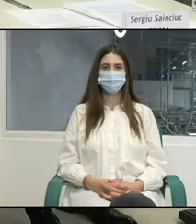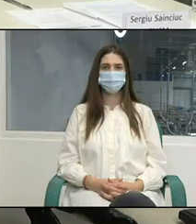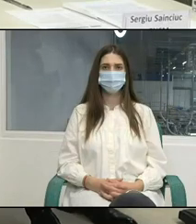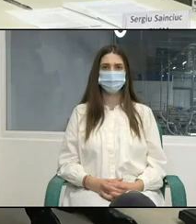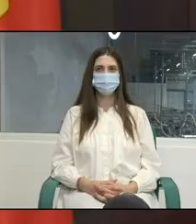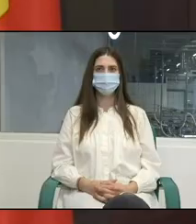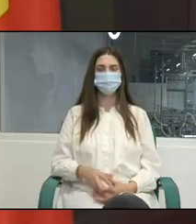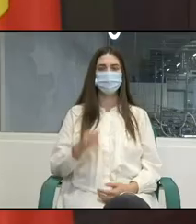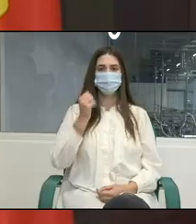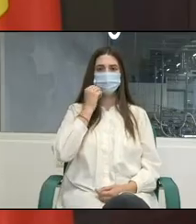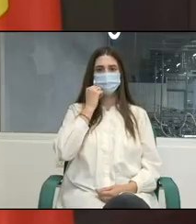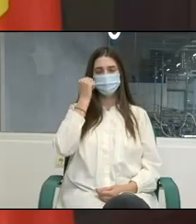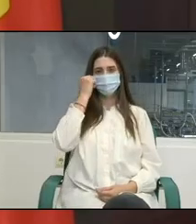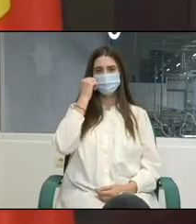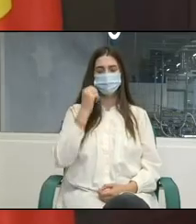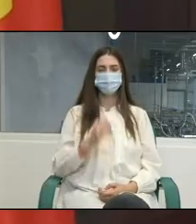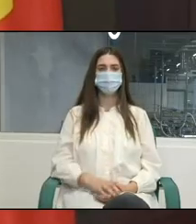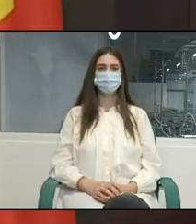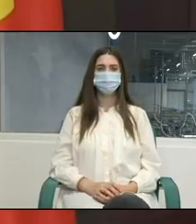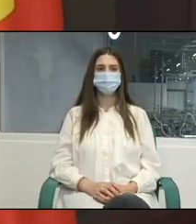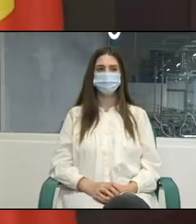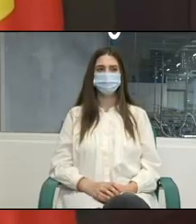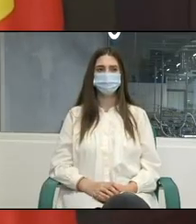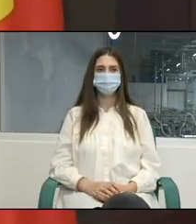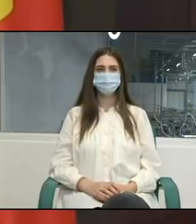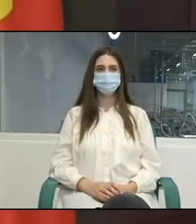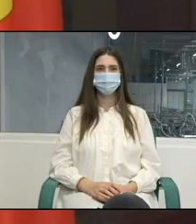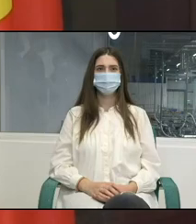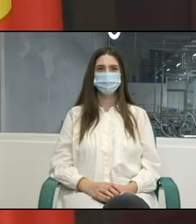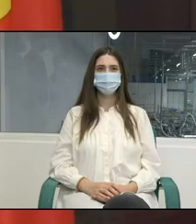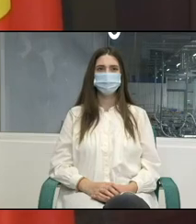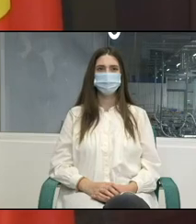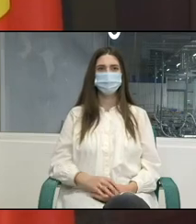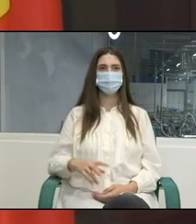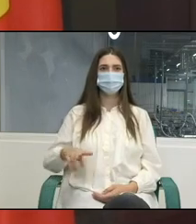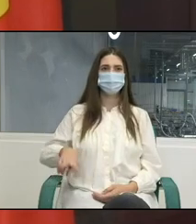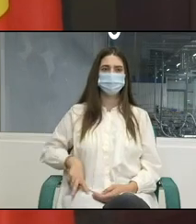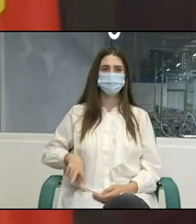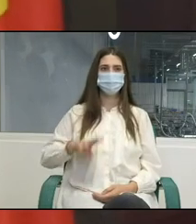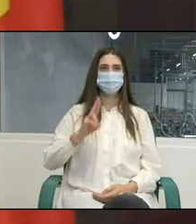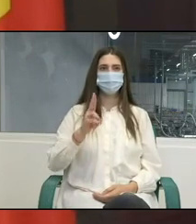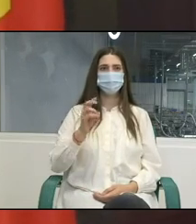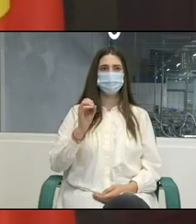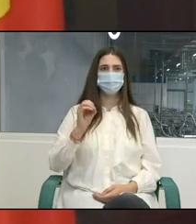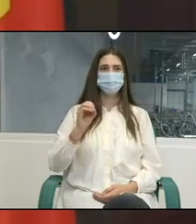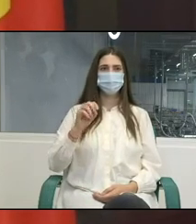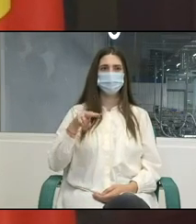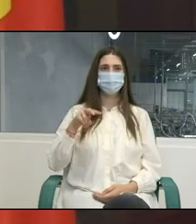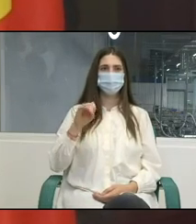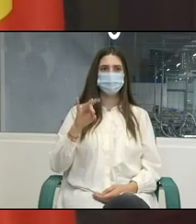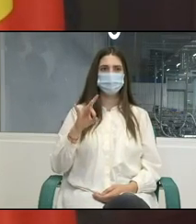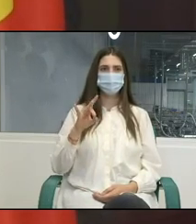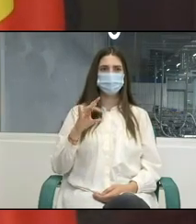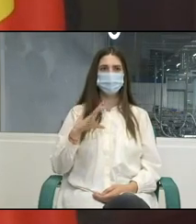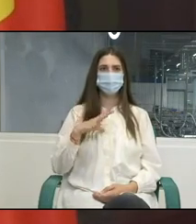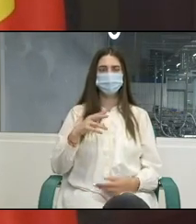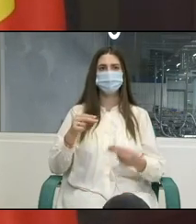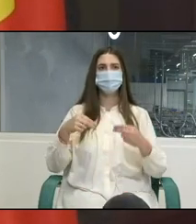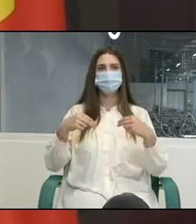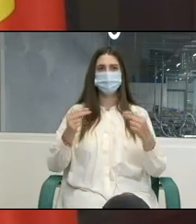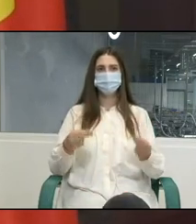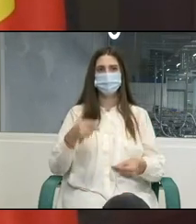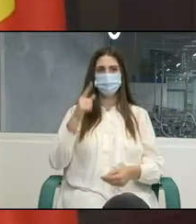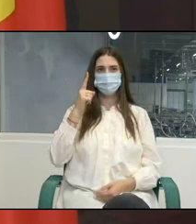Vă mulțumim Înțeleg că domnul Koehler domnul director Koehler a făcut același lucru în oficiul din